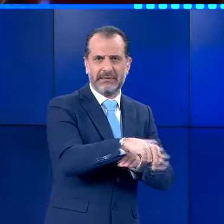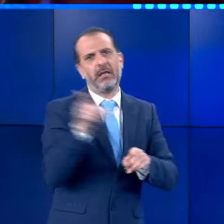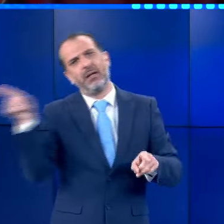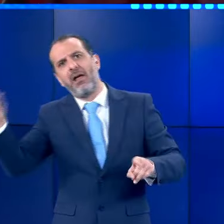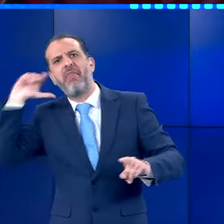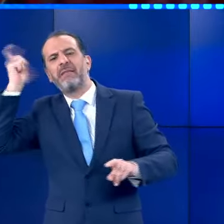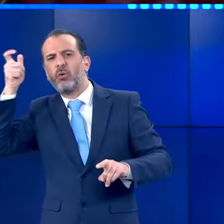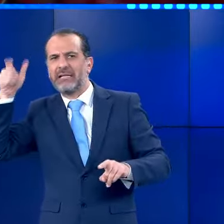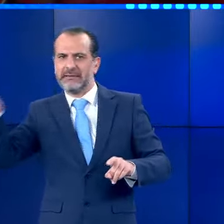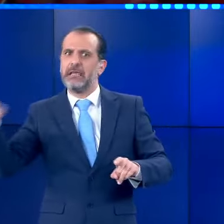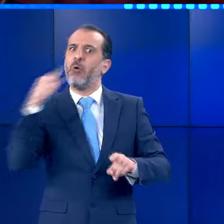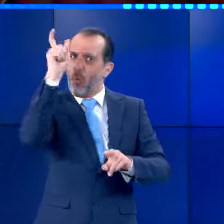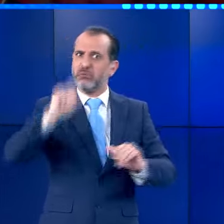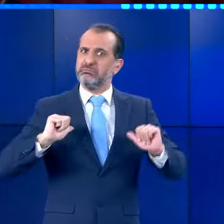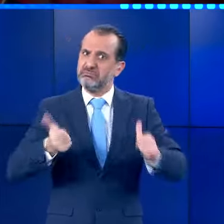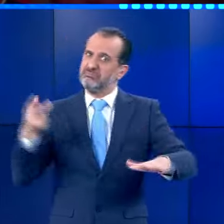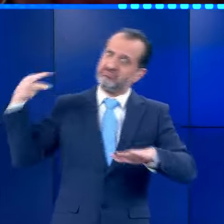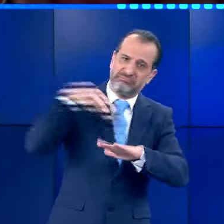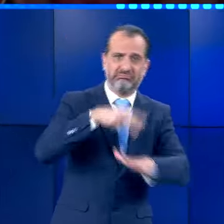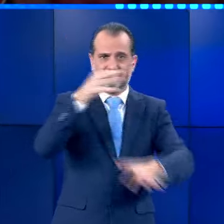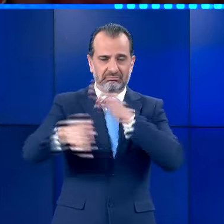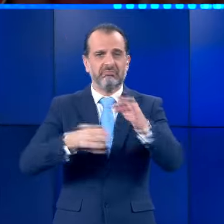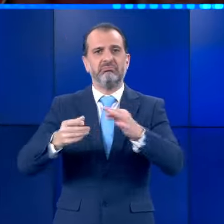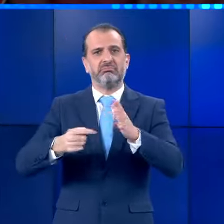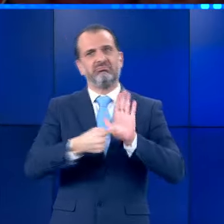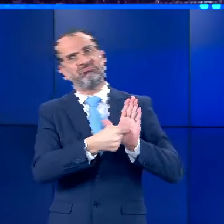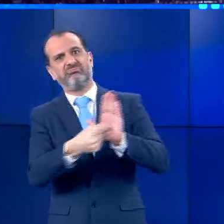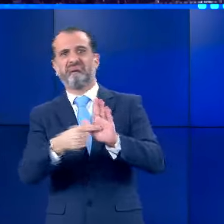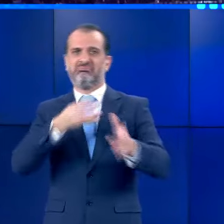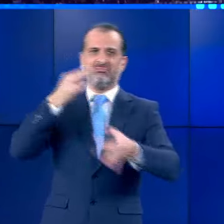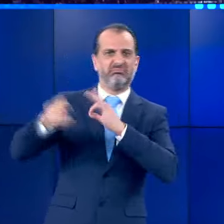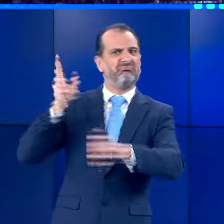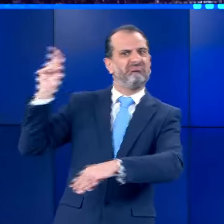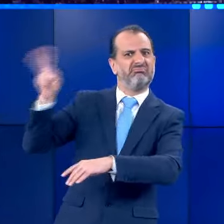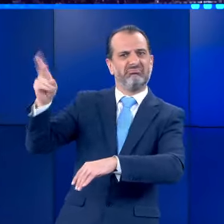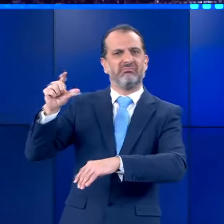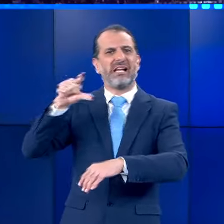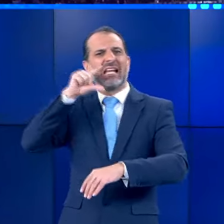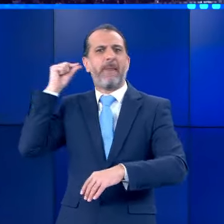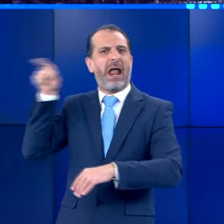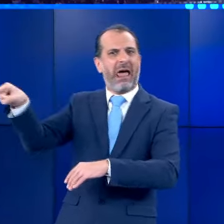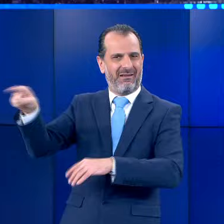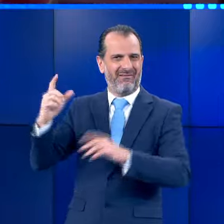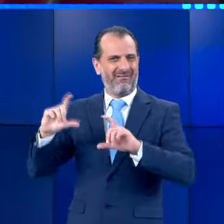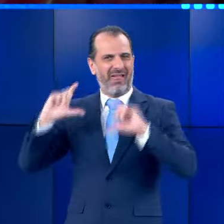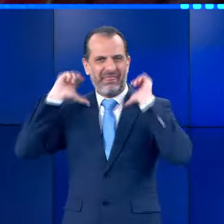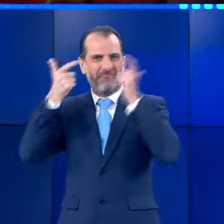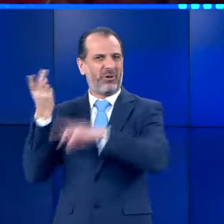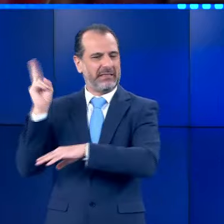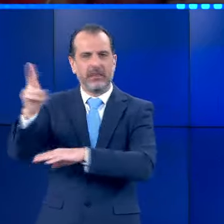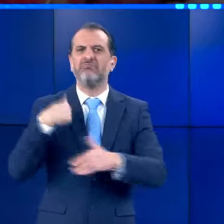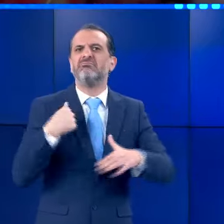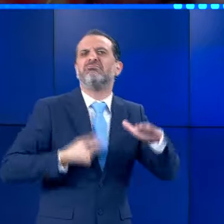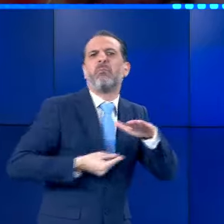υποψήφιος πρόεδρος έδωσε σοου, πέταξε καρφιά στην Κάμα Λαχάρης, υπερασπίστηκε με πάθος της θέσης του για το μεταναστευτικό.